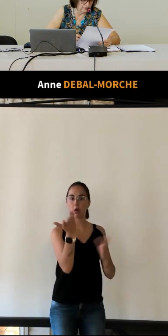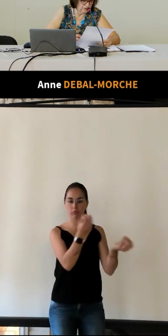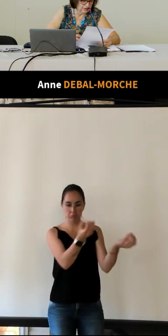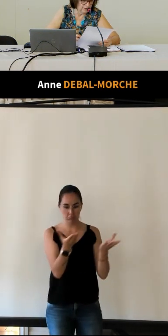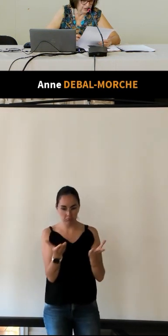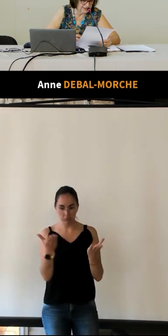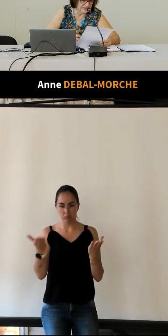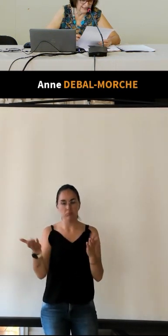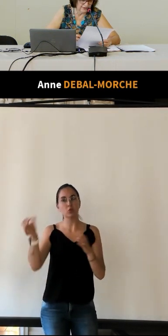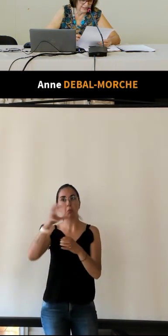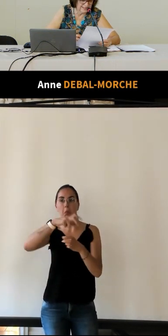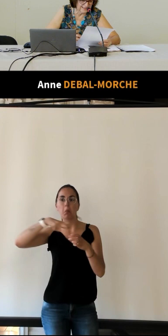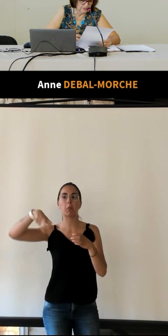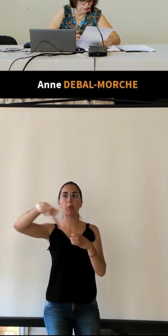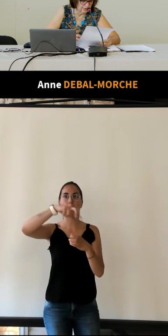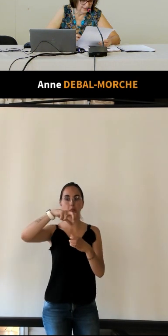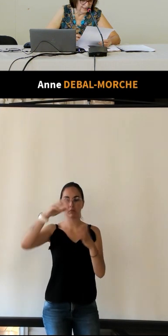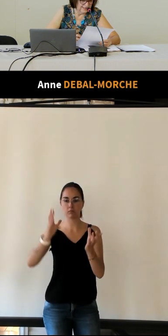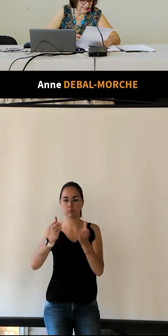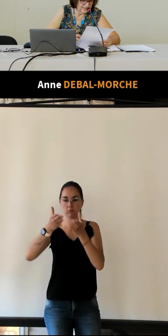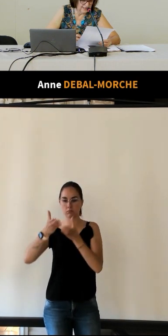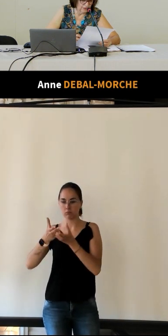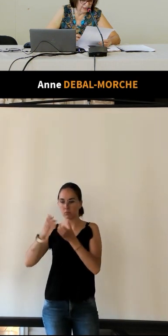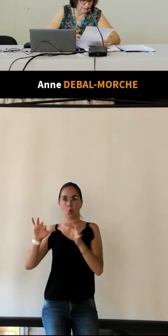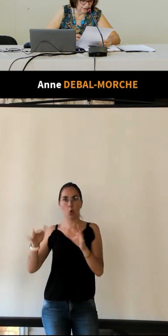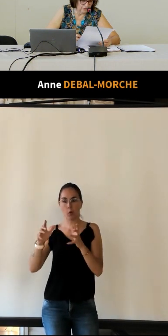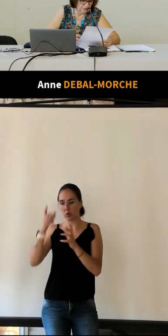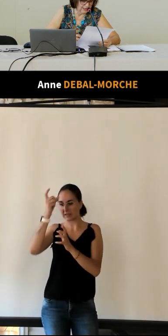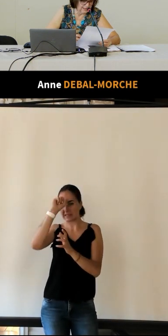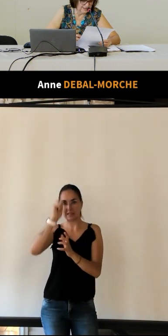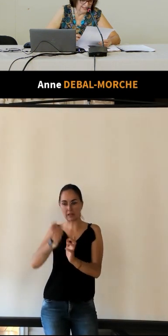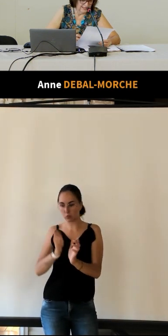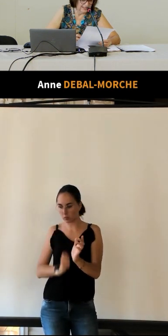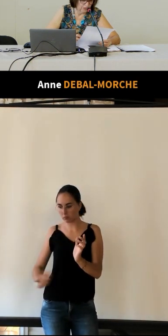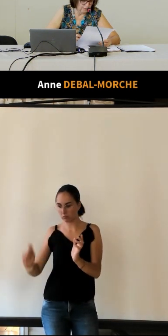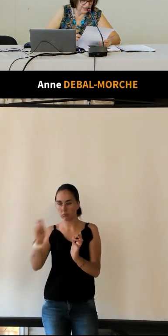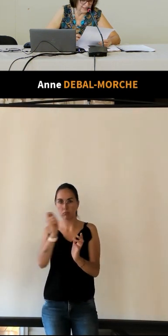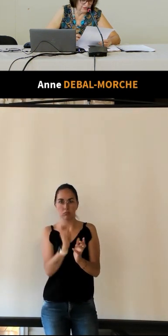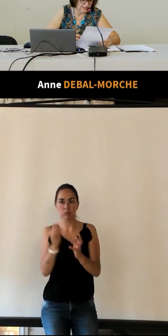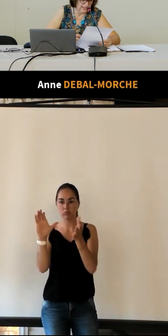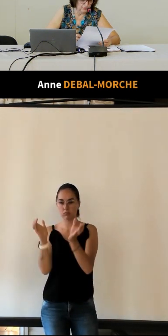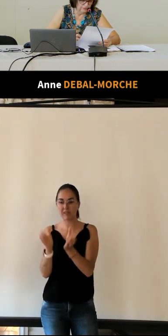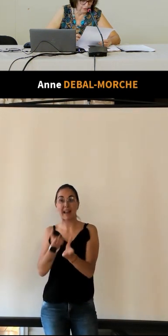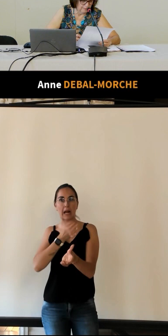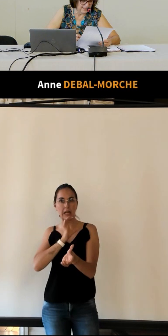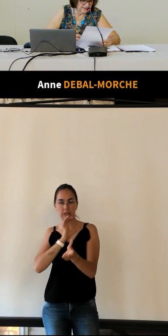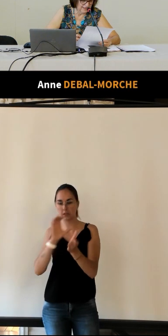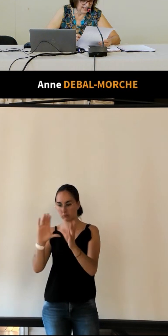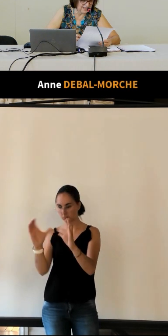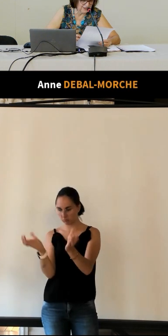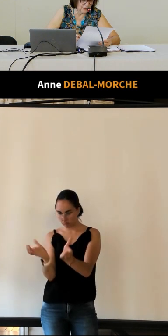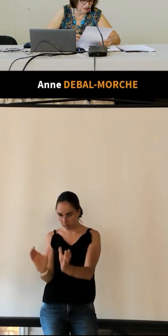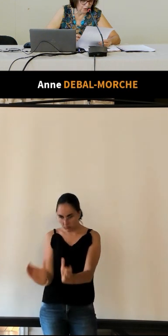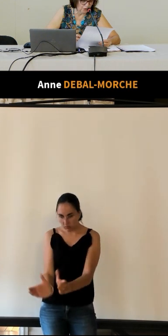sont enchassées dans des statues taillées dans des blocs de glace qui représentent la louvre romaine